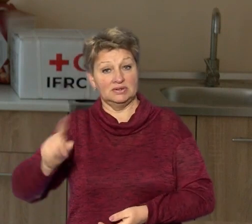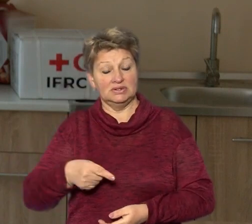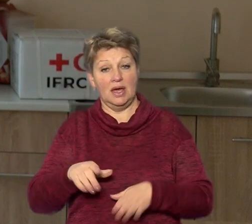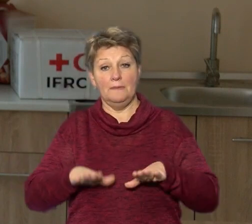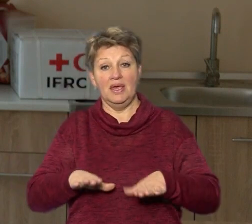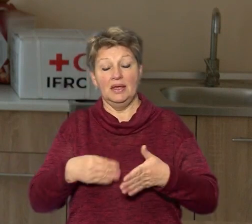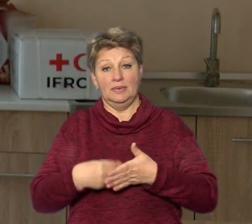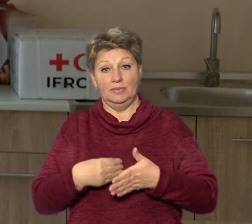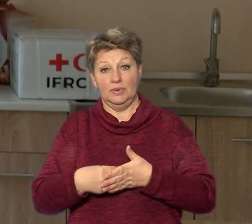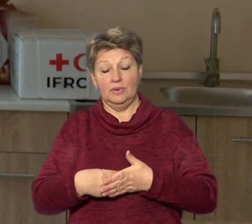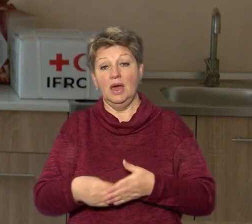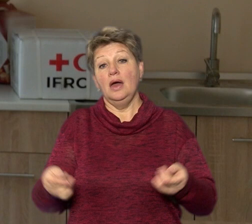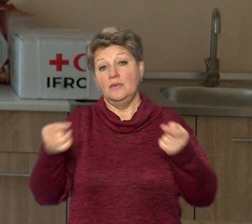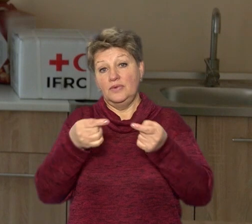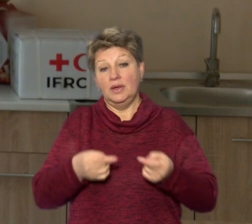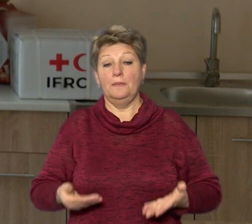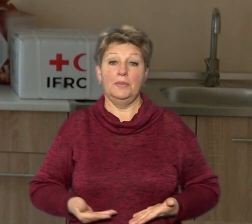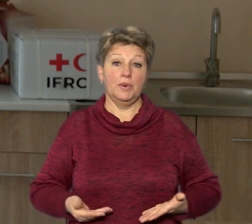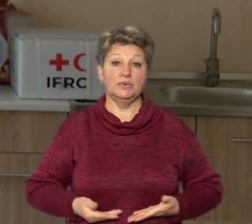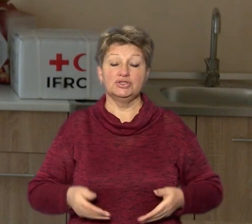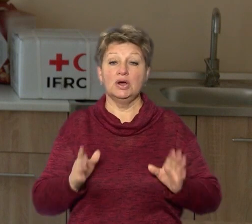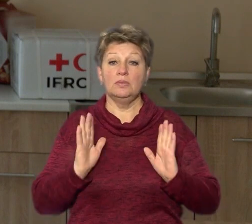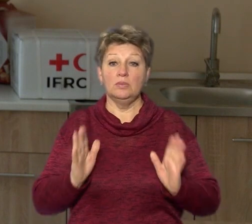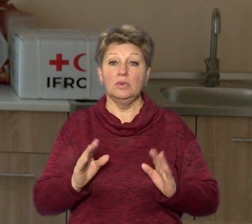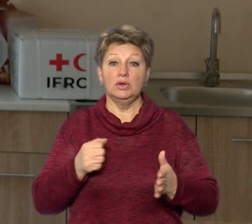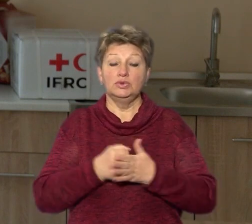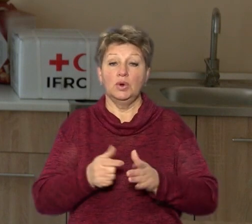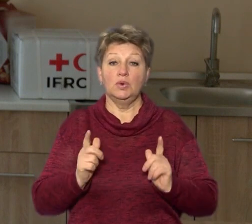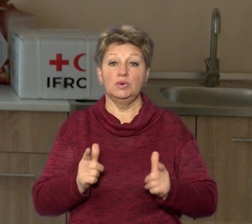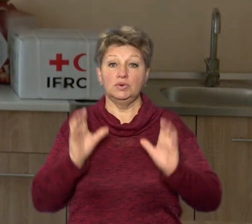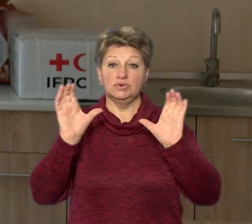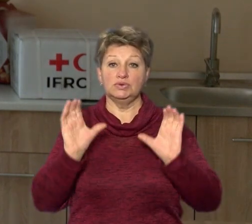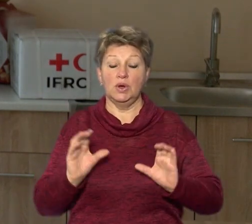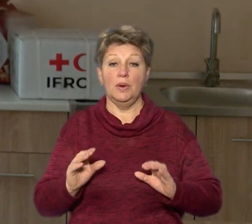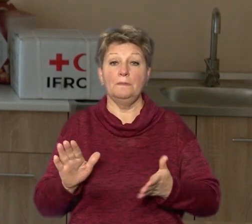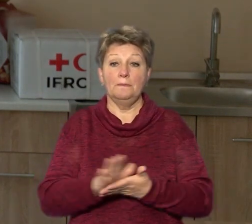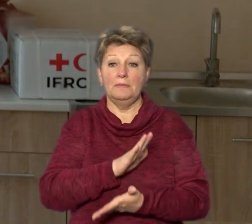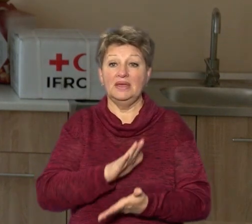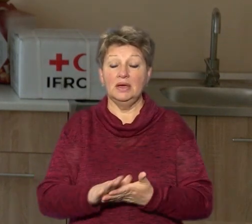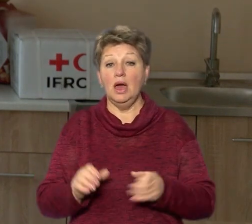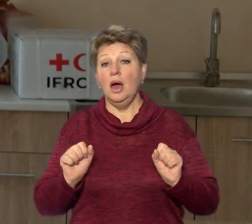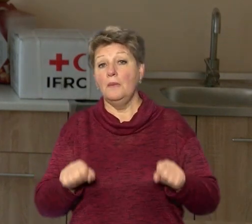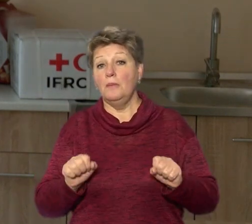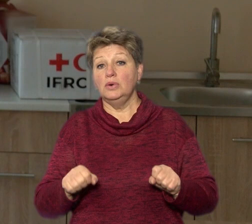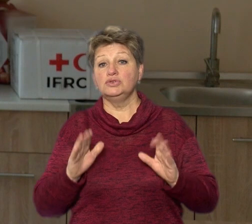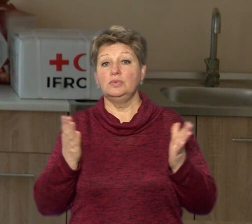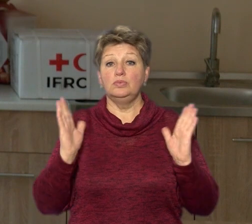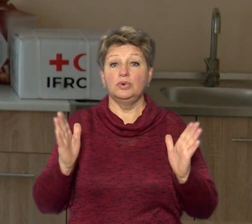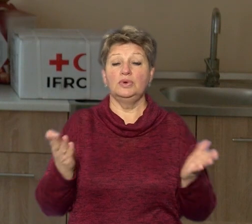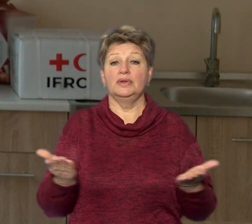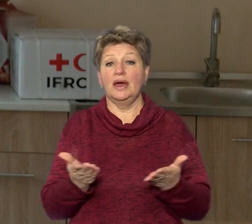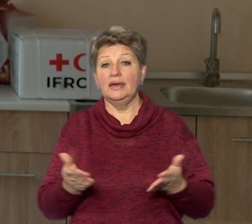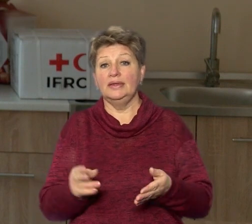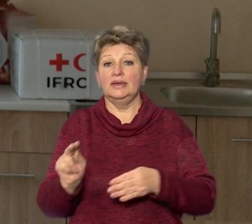бюджету. Відповідно, проживання, знову таки, до чинного законодавства для них безкоштовно. Можливо, там поточні аварійні ремонти, звичайно, що це буде